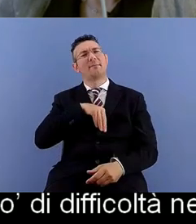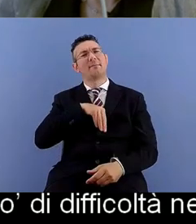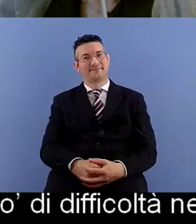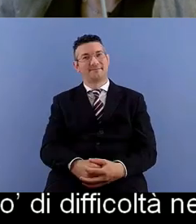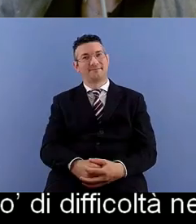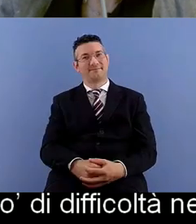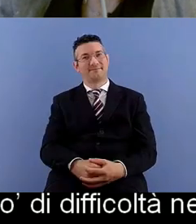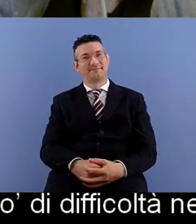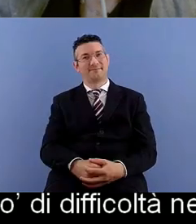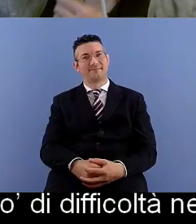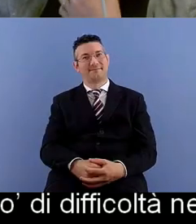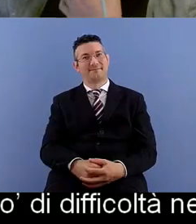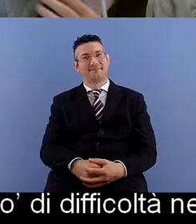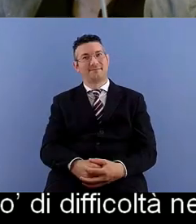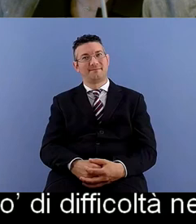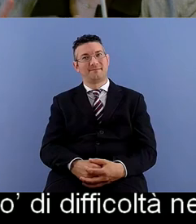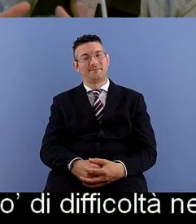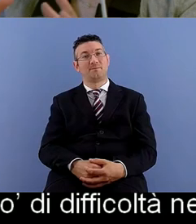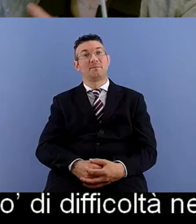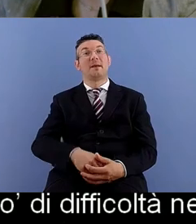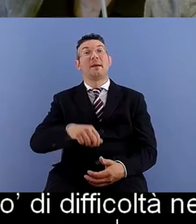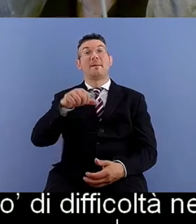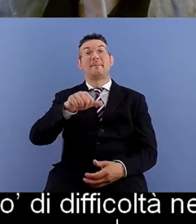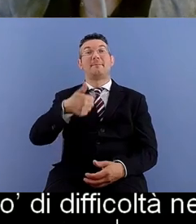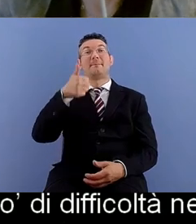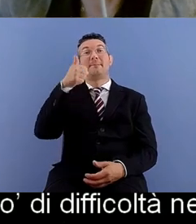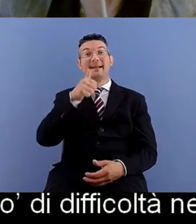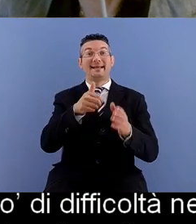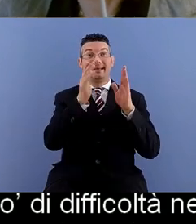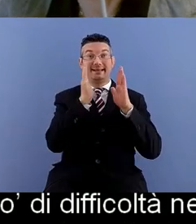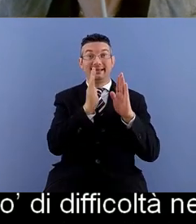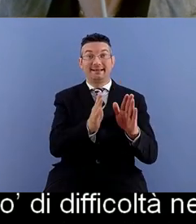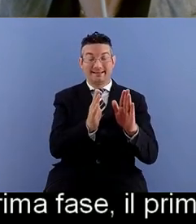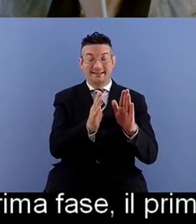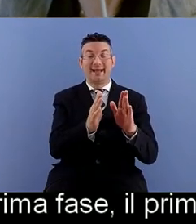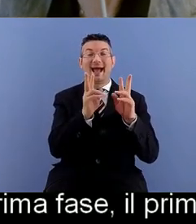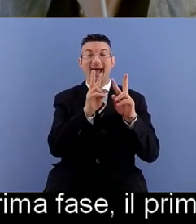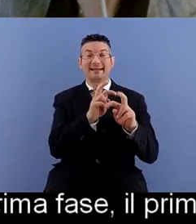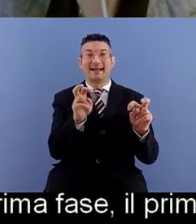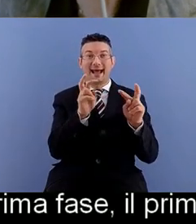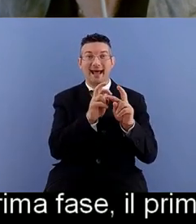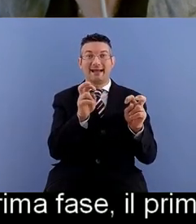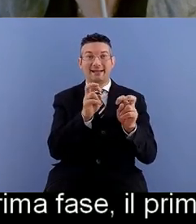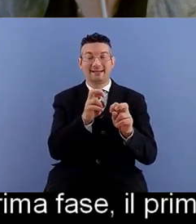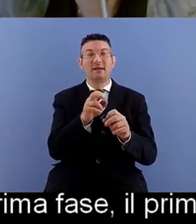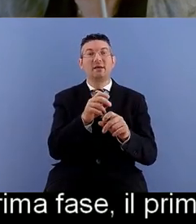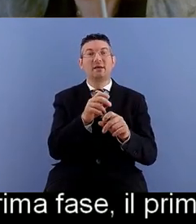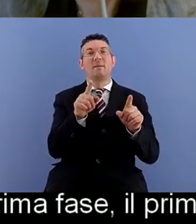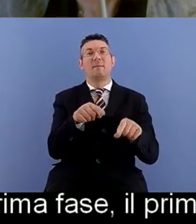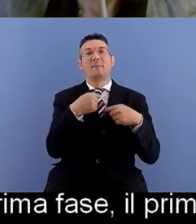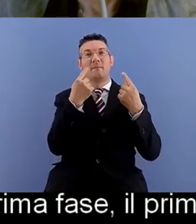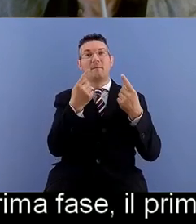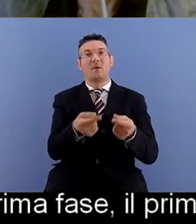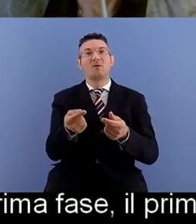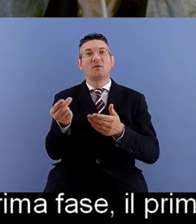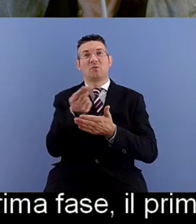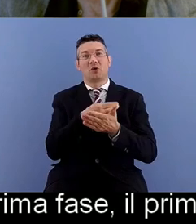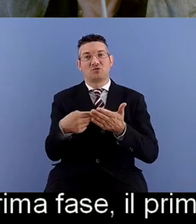dalla prima fase di primo periodo diciamo così di analisi siamo passati poi alla fase di progetto